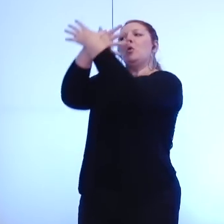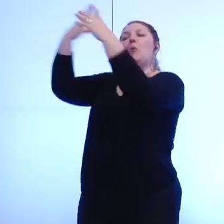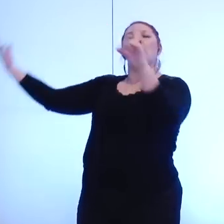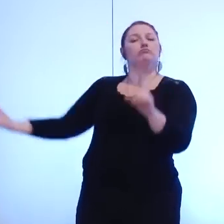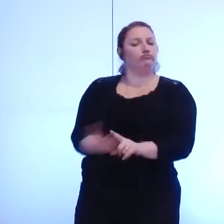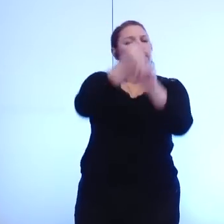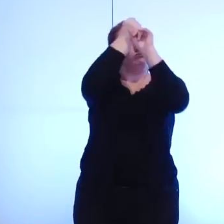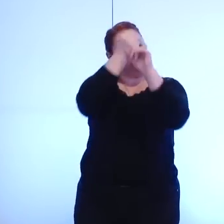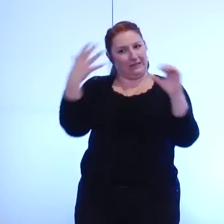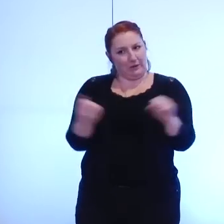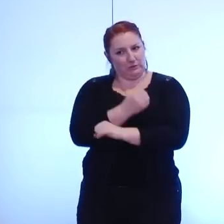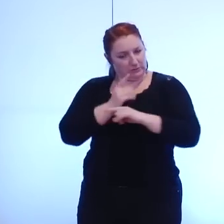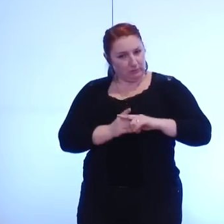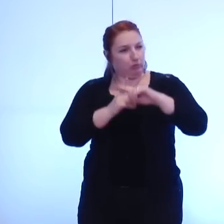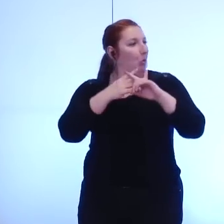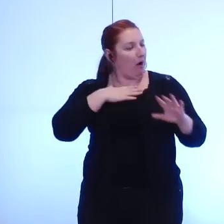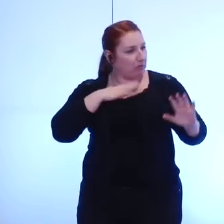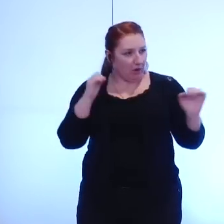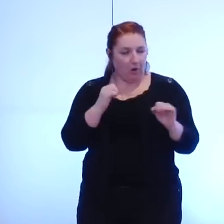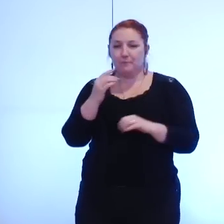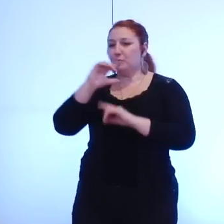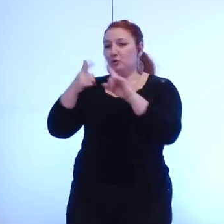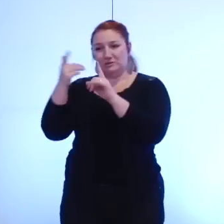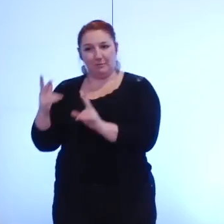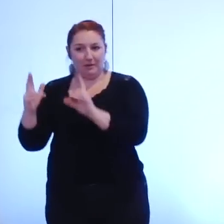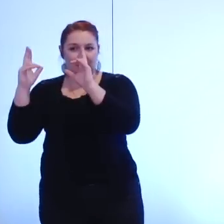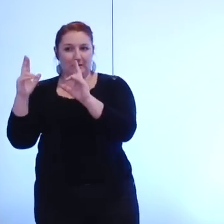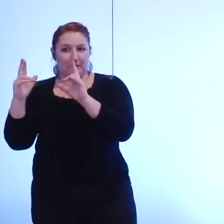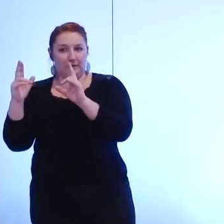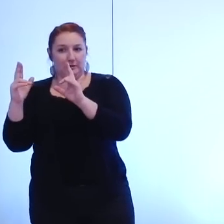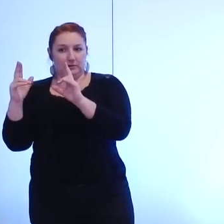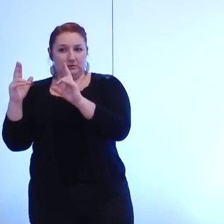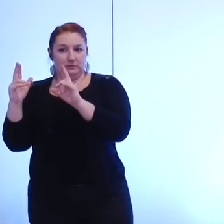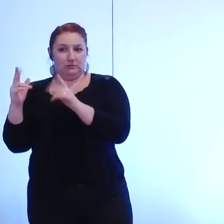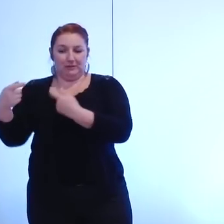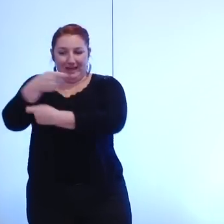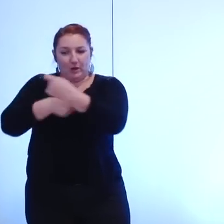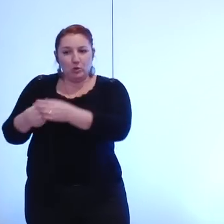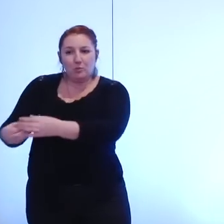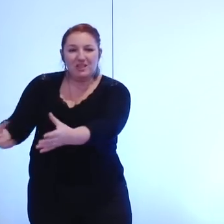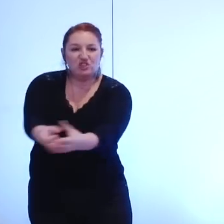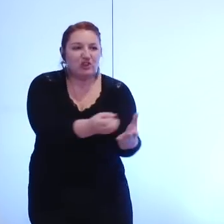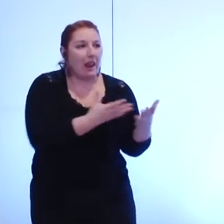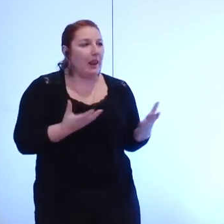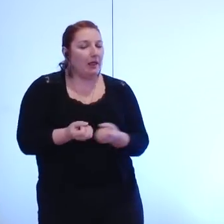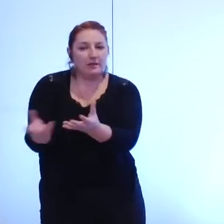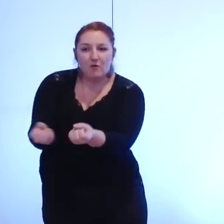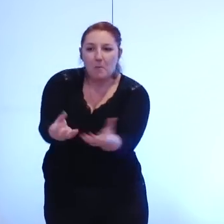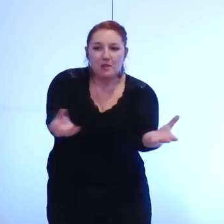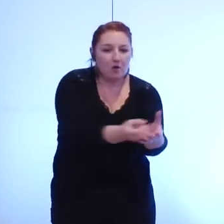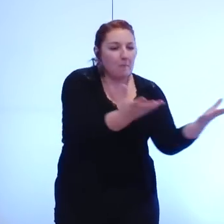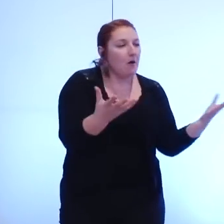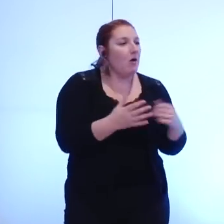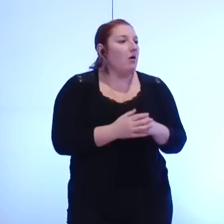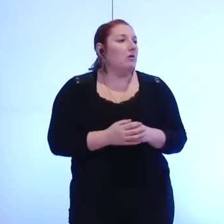acquiert un avis favorable de ma part la deuxième partie qui donne aux économies d'échelle qui donne les